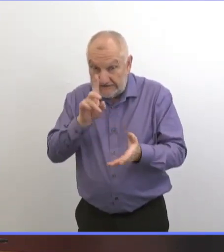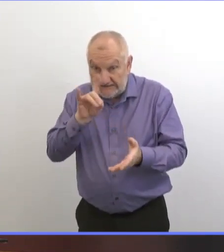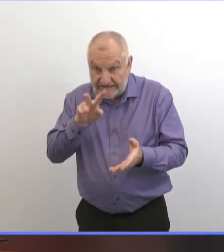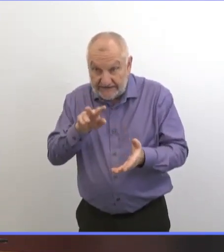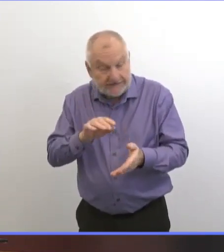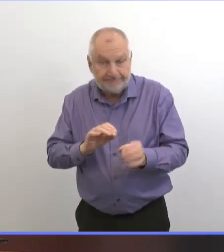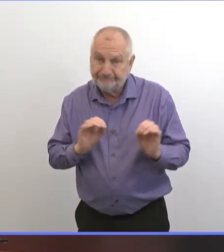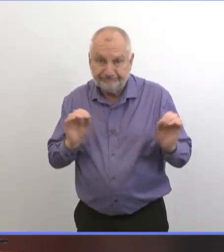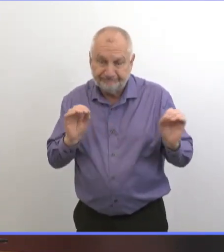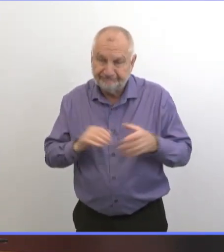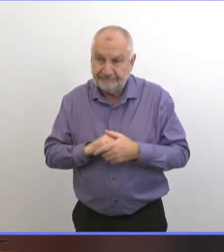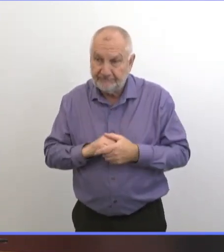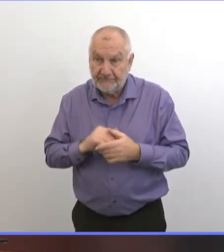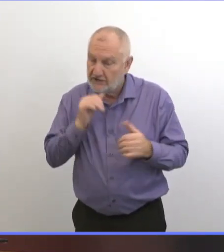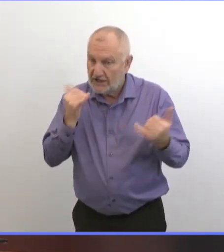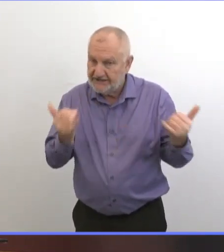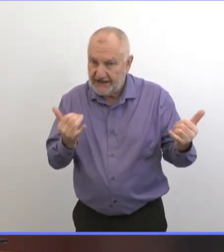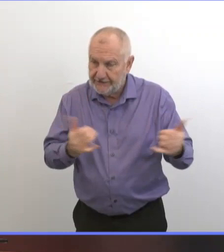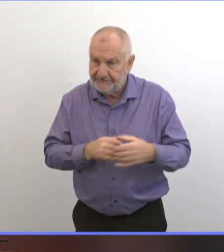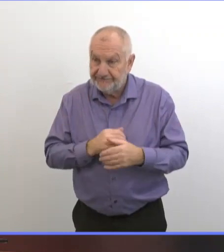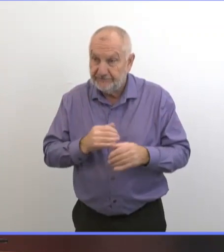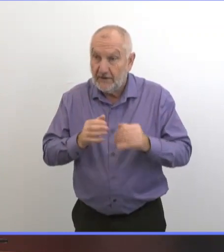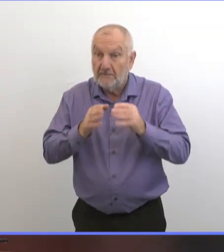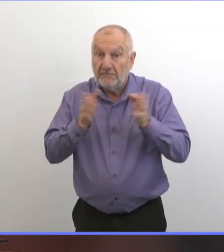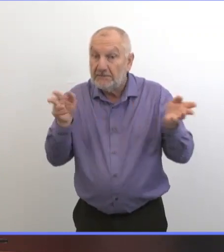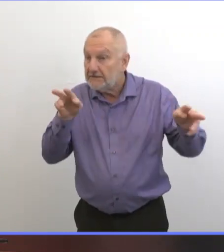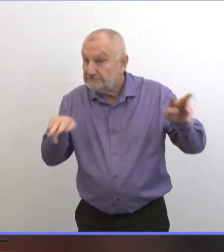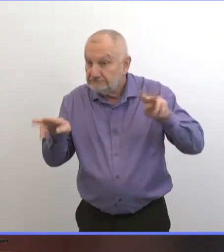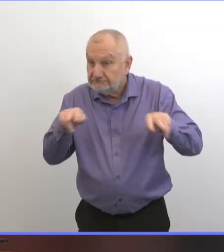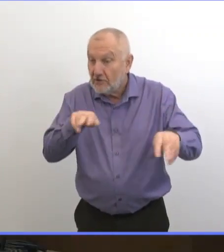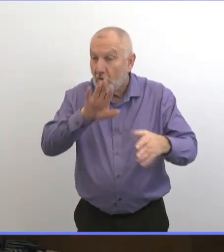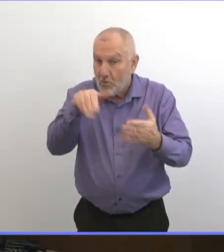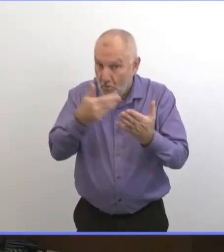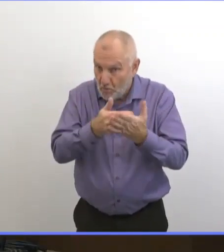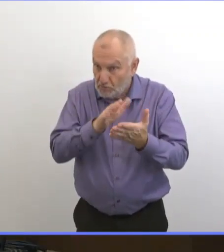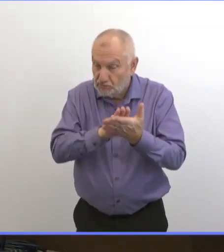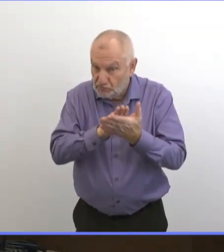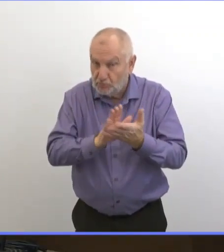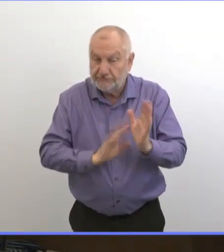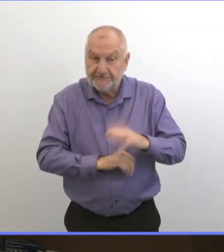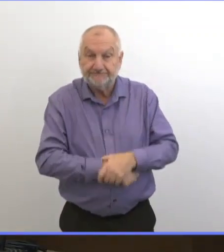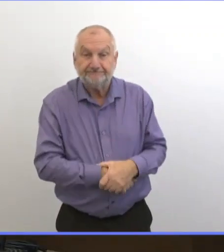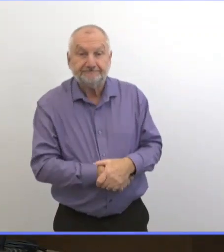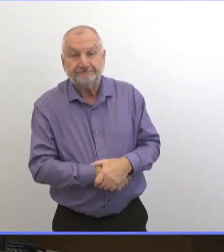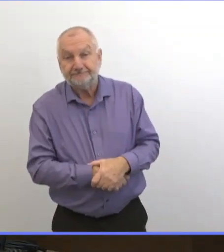région qui envisage de passer au niveau rouge pour les écoles.